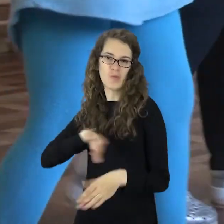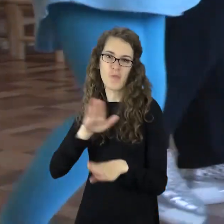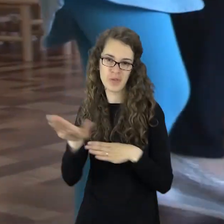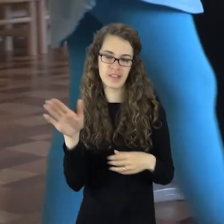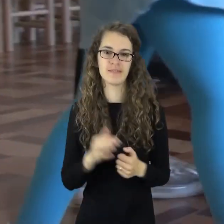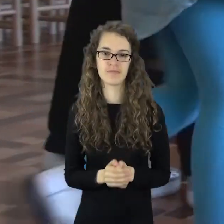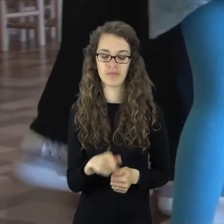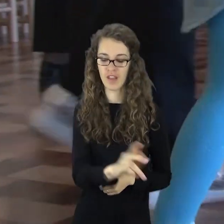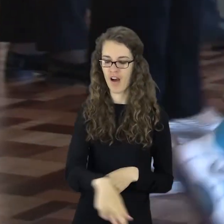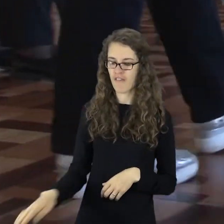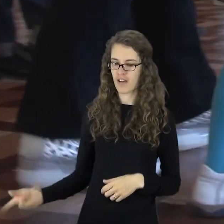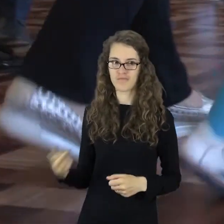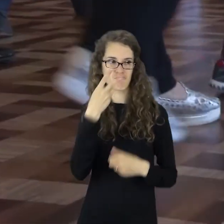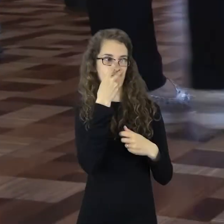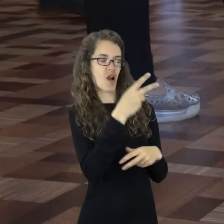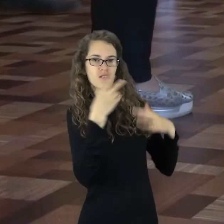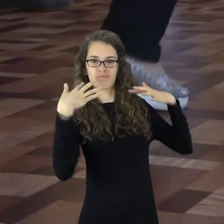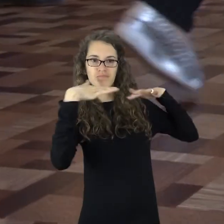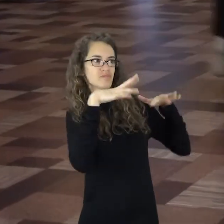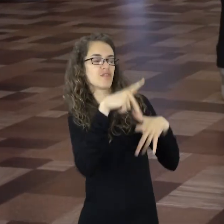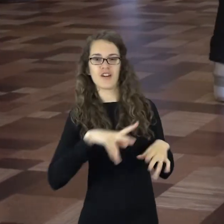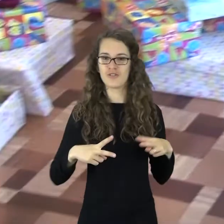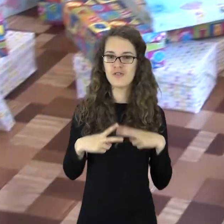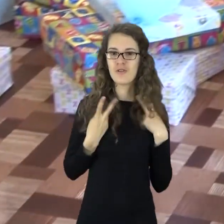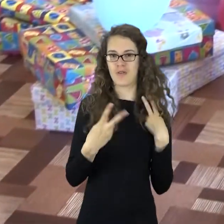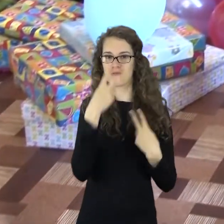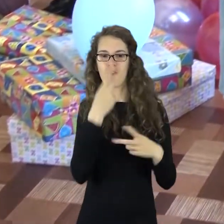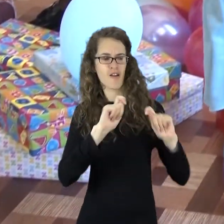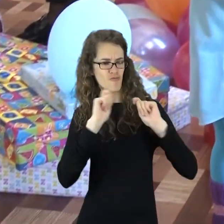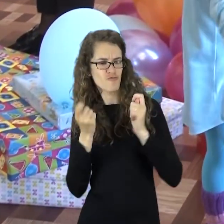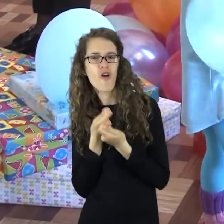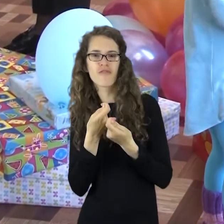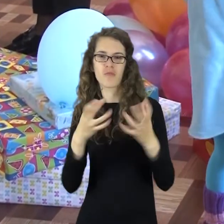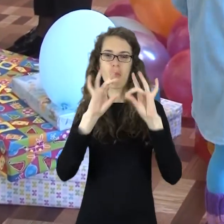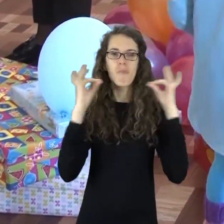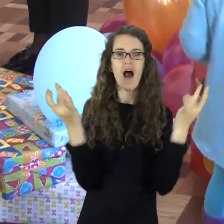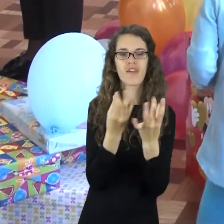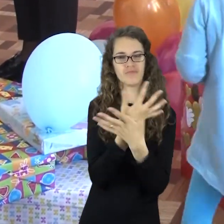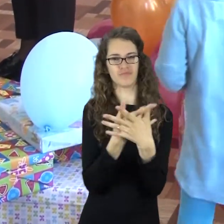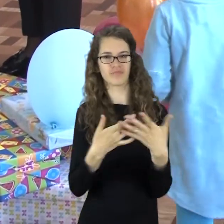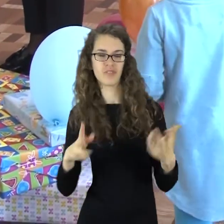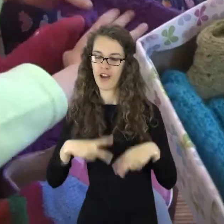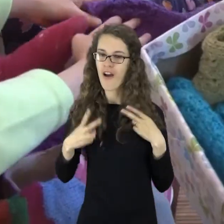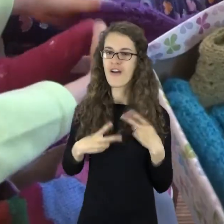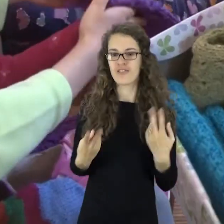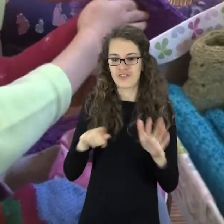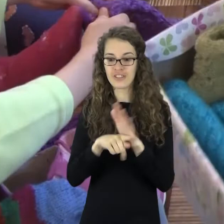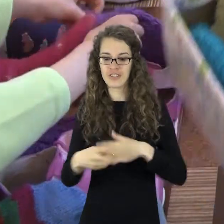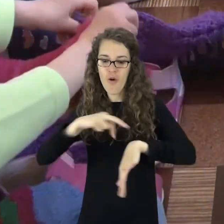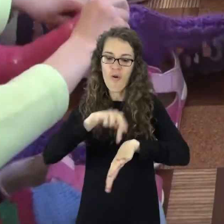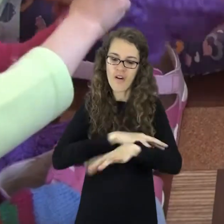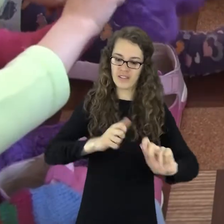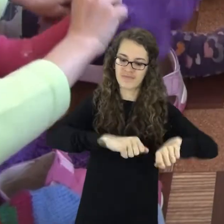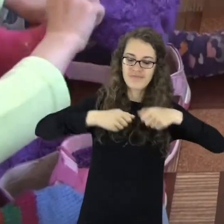Dėmesys vaikams su keli neapsakoma džiaugsmą. Pamatė dovanas ir balionas vaikai krikštavo juokiasi, poli matotis polingas kainytės.